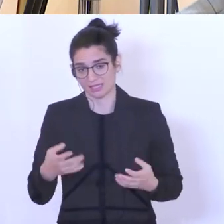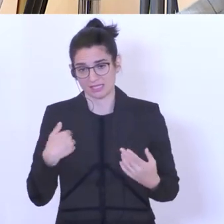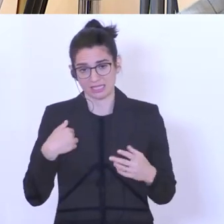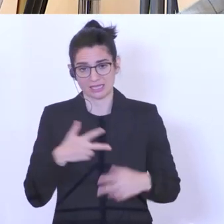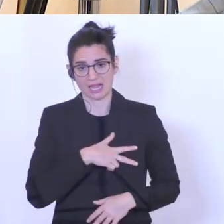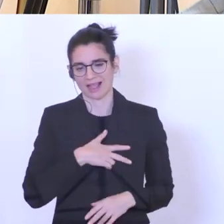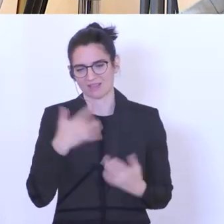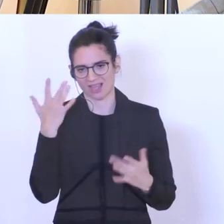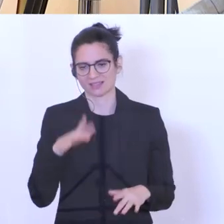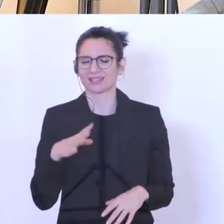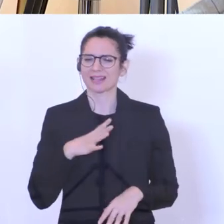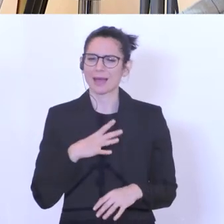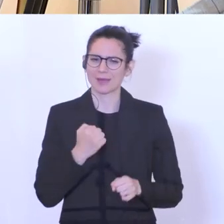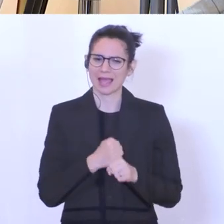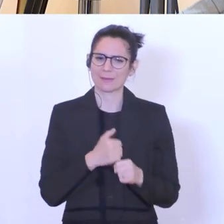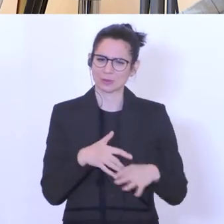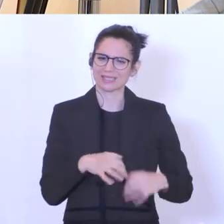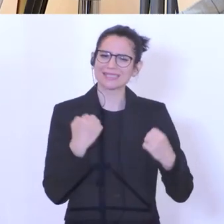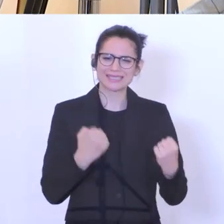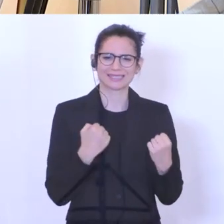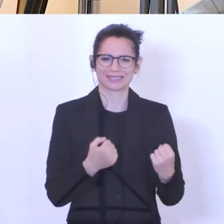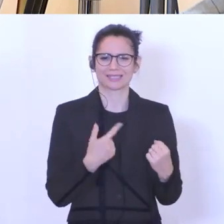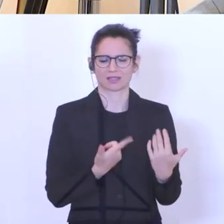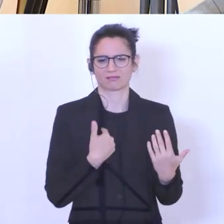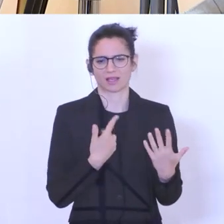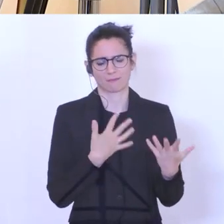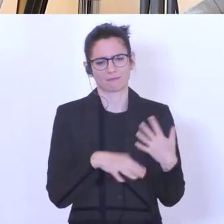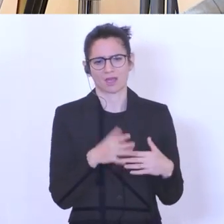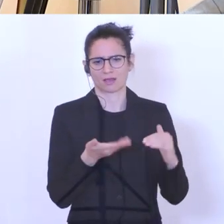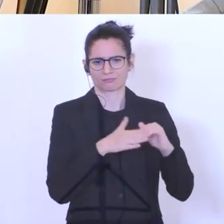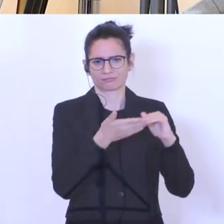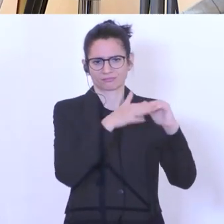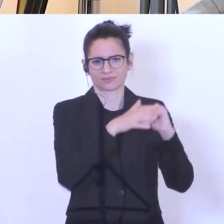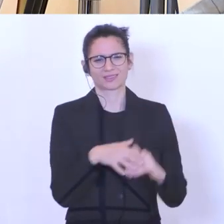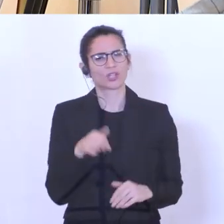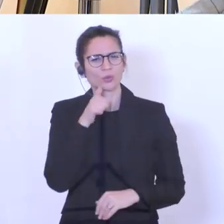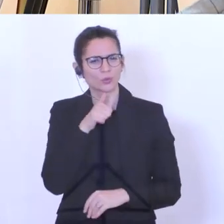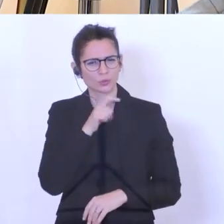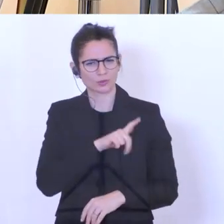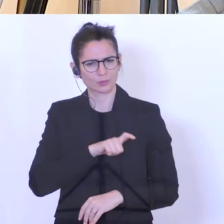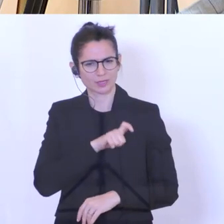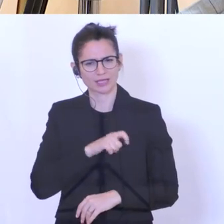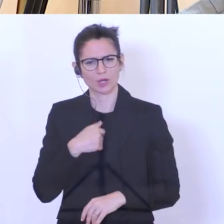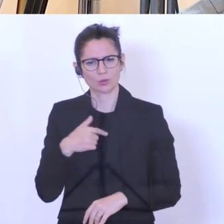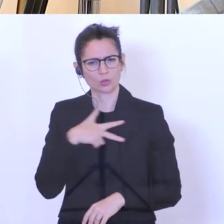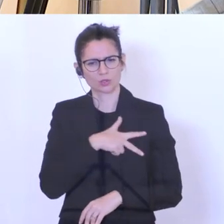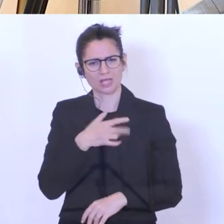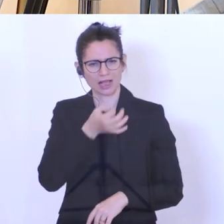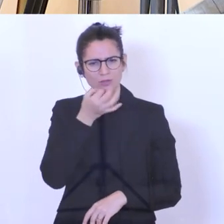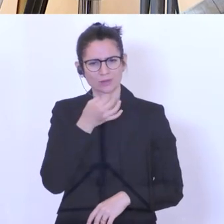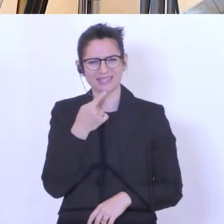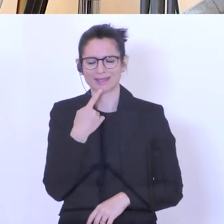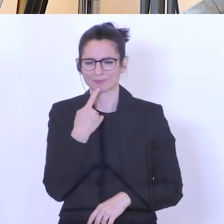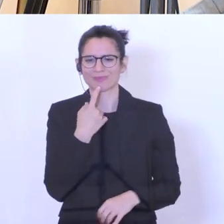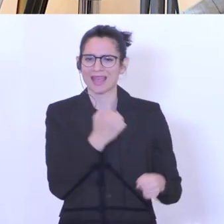Was man aber weiß ist, die Arbeitslosigkeit wird steigen und es gibt viele Stimmen, zuletzt auch von Seiten der Grünen, des grünen Sozialsprechers, die sich für eine